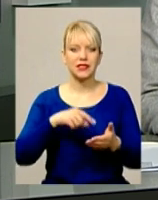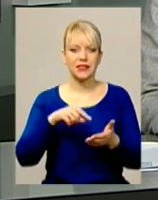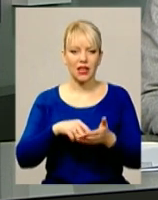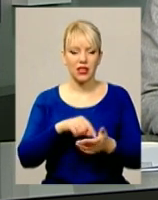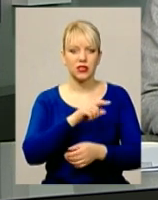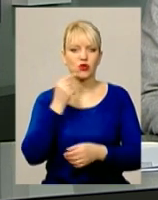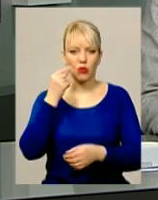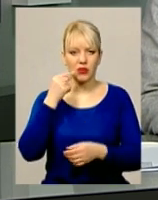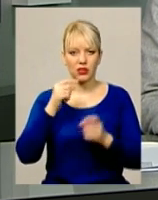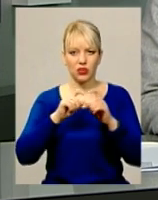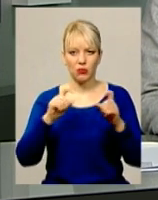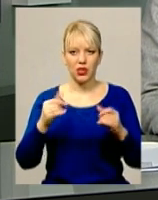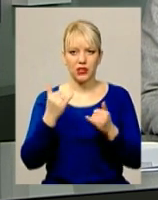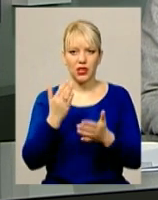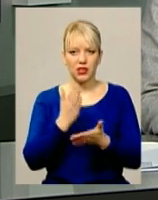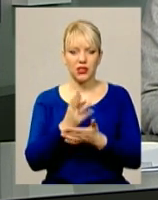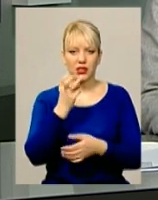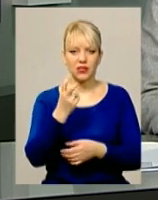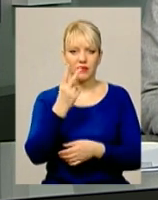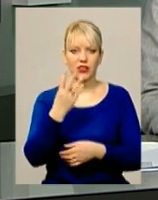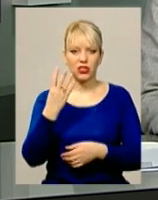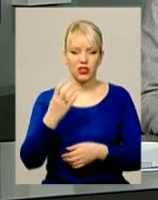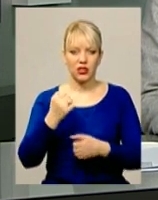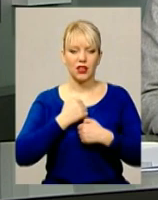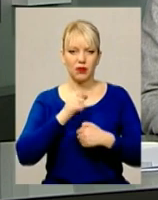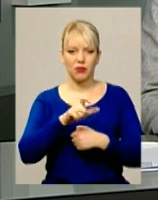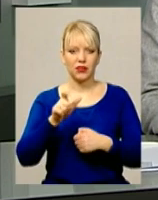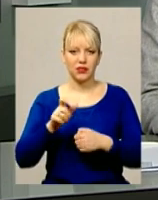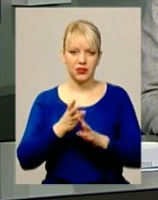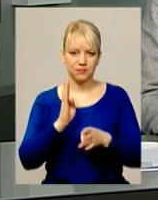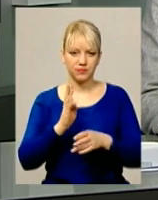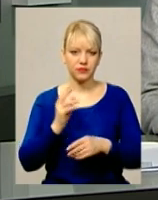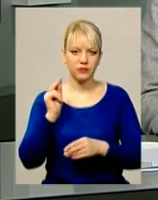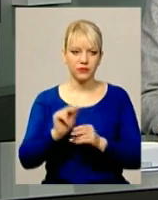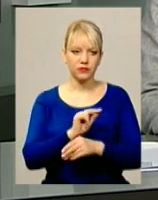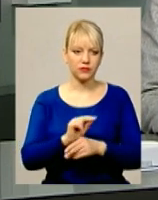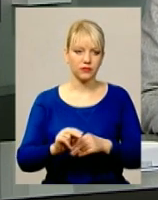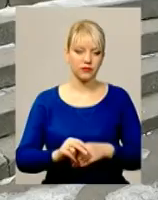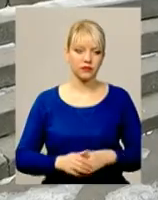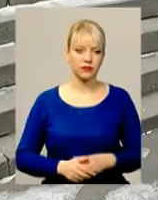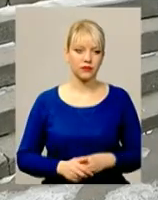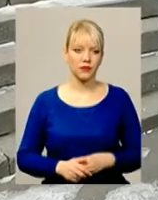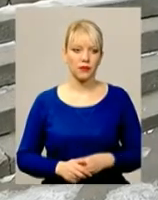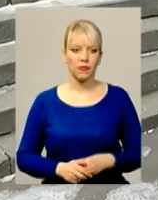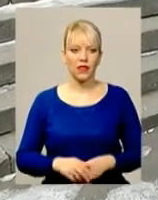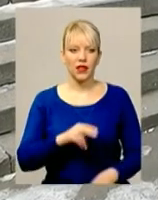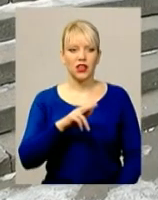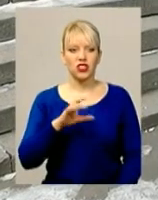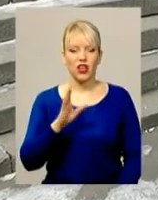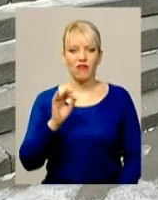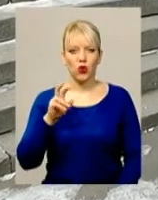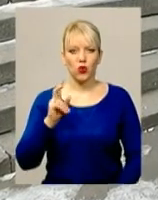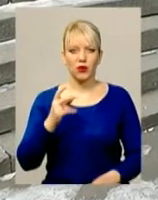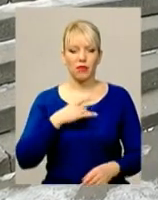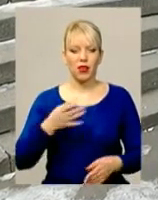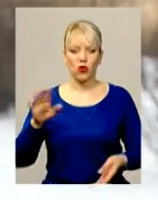медзакладу перебувають 324 бійці. Подробиці у сюжеті Вікторії Паламар. Олег Чевелюк з Білогір'я